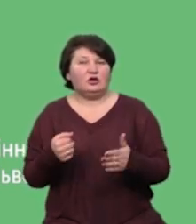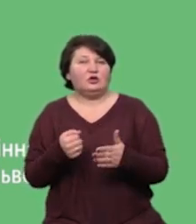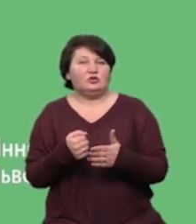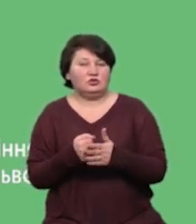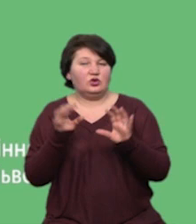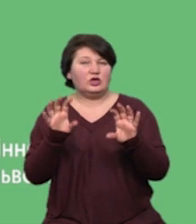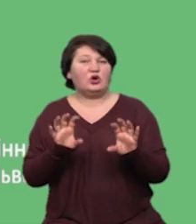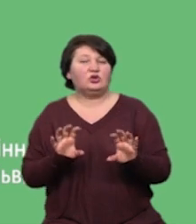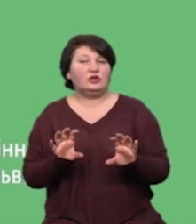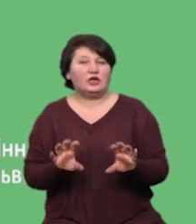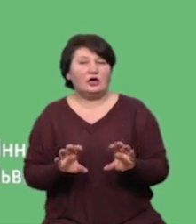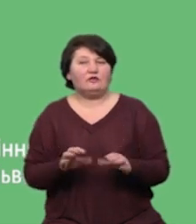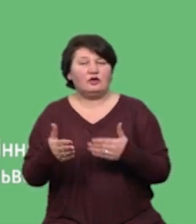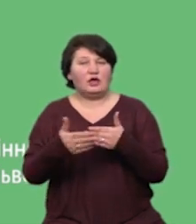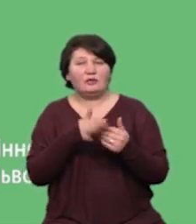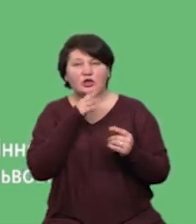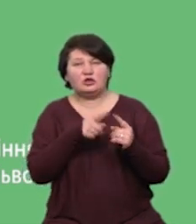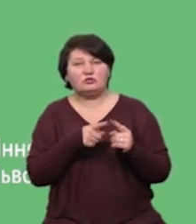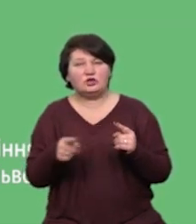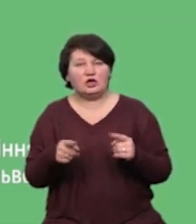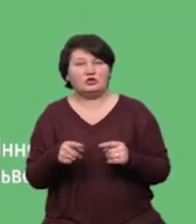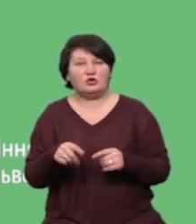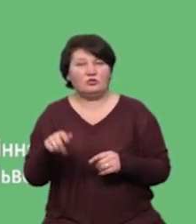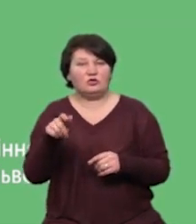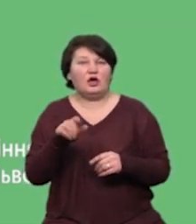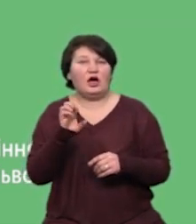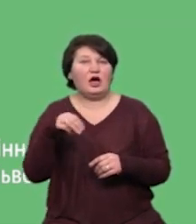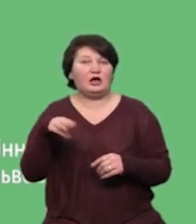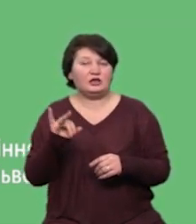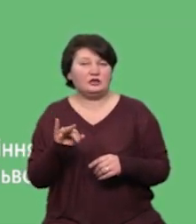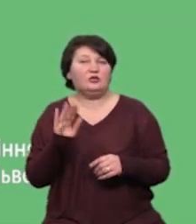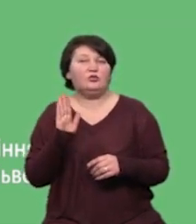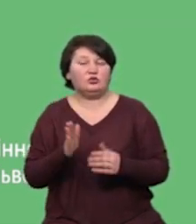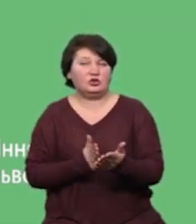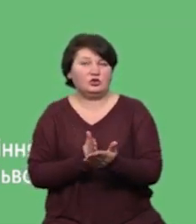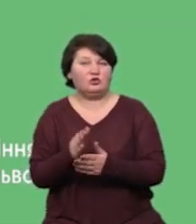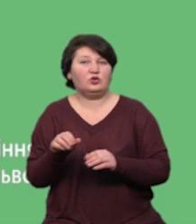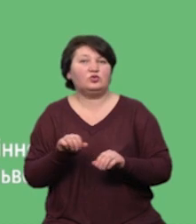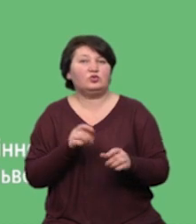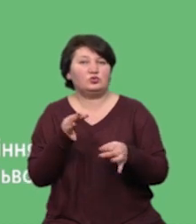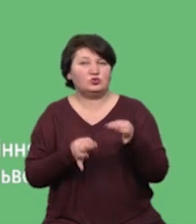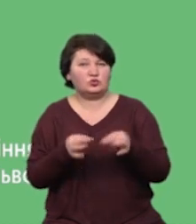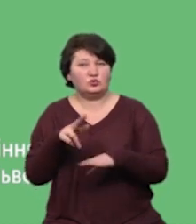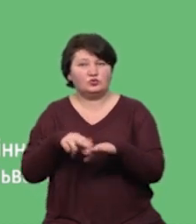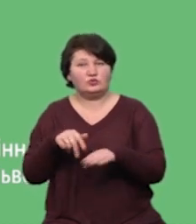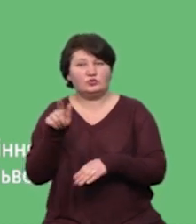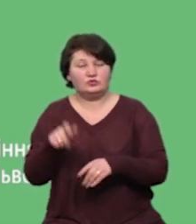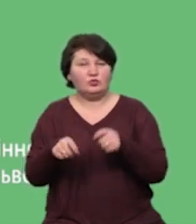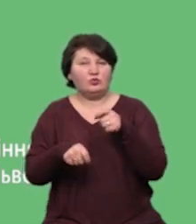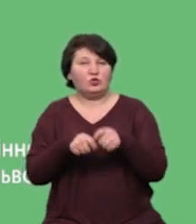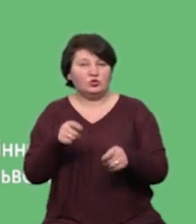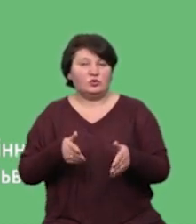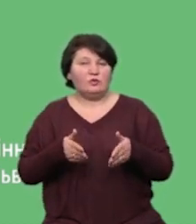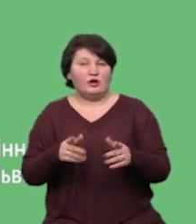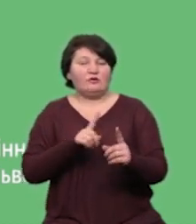законодавства. Найближчим часом обвинувальний акт буде скеровано до суду. Правоохоронець підозрюється в порушенні правил безпеки дорожнього